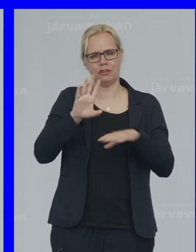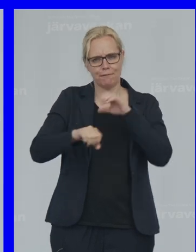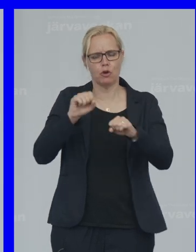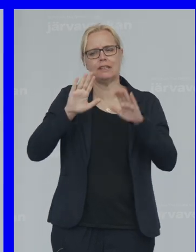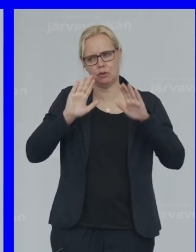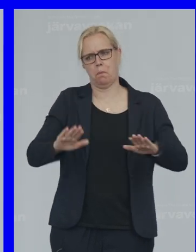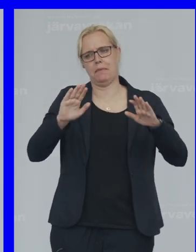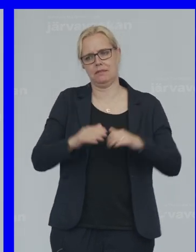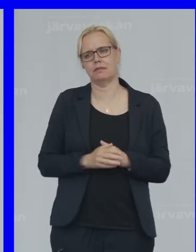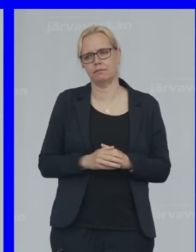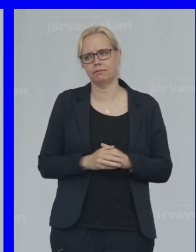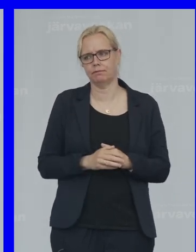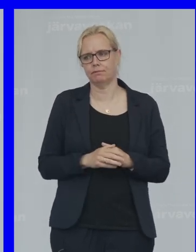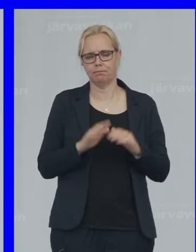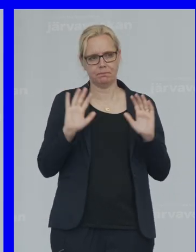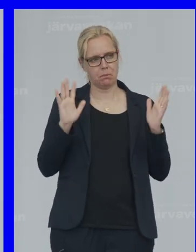Stoppas